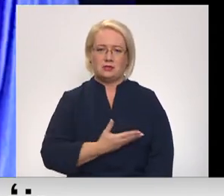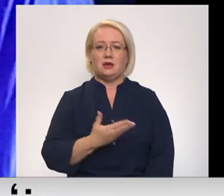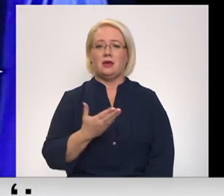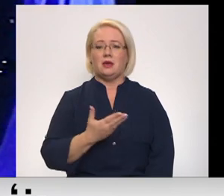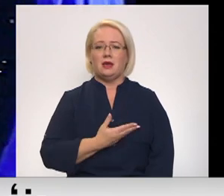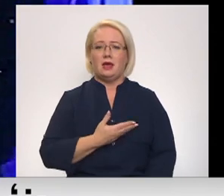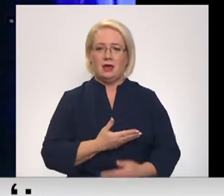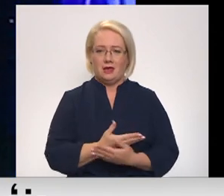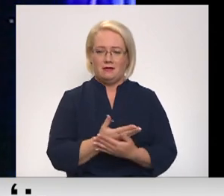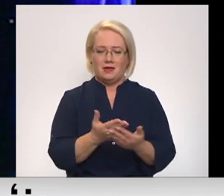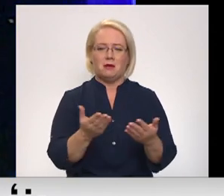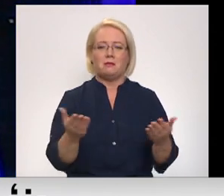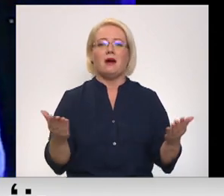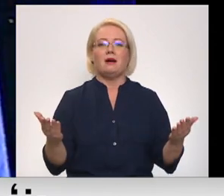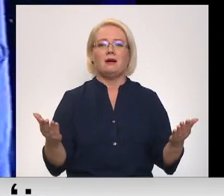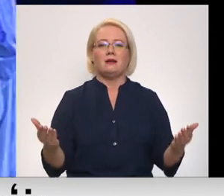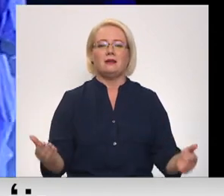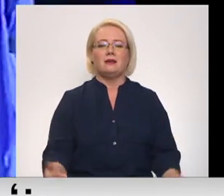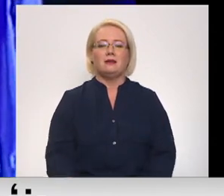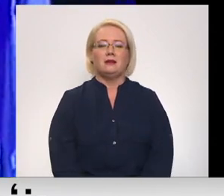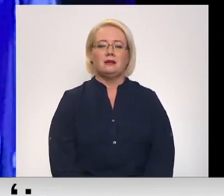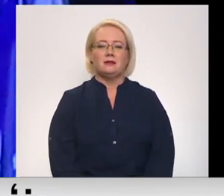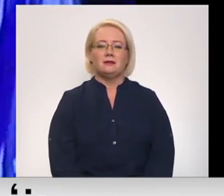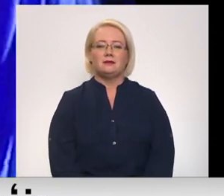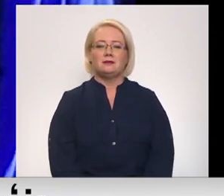cīvībā.